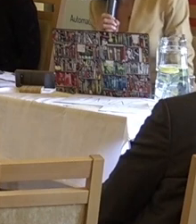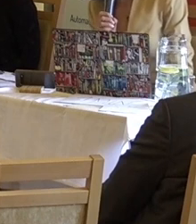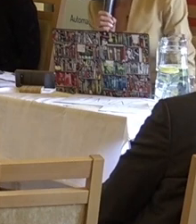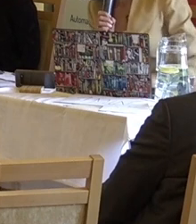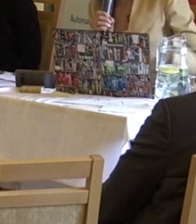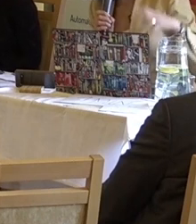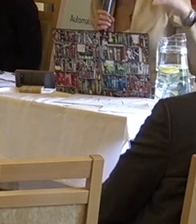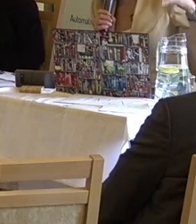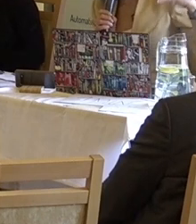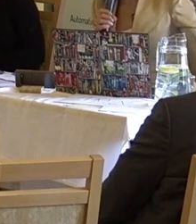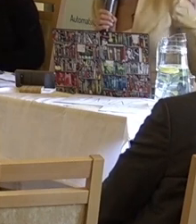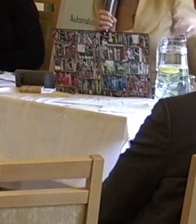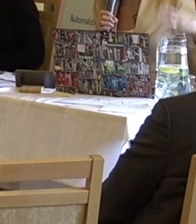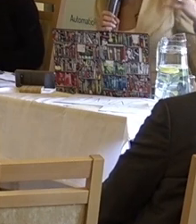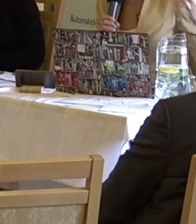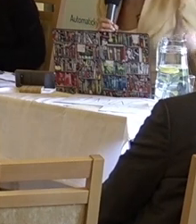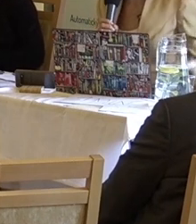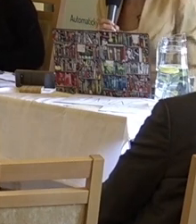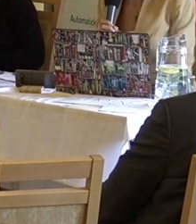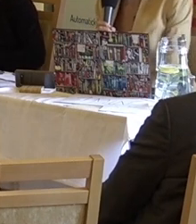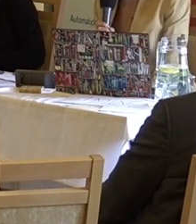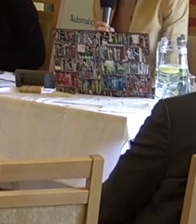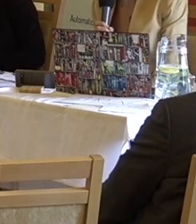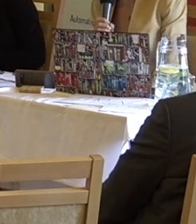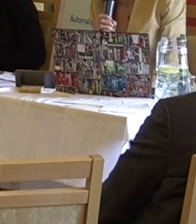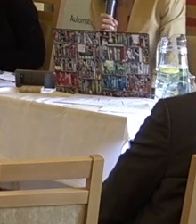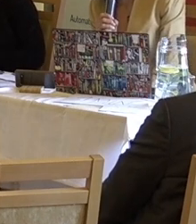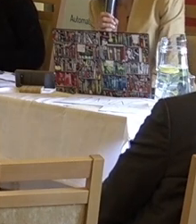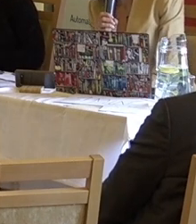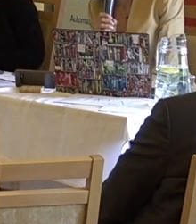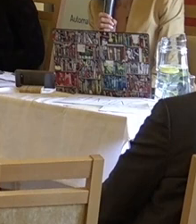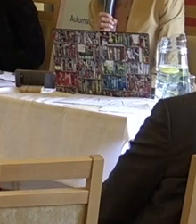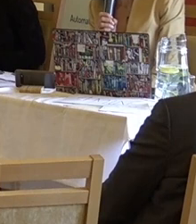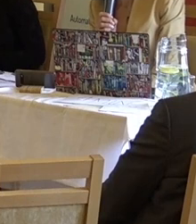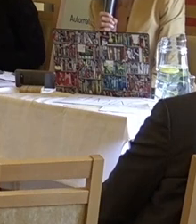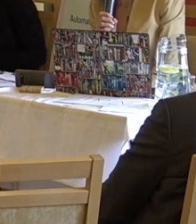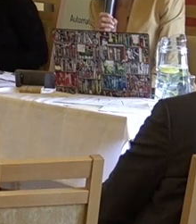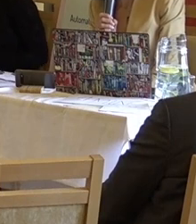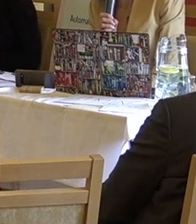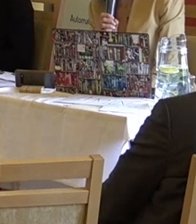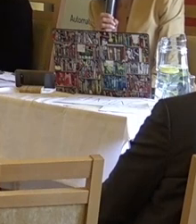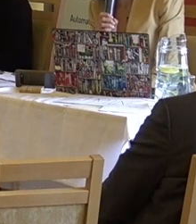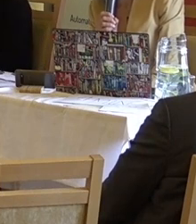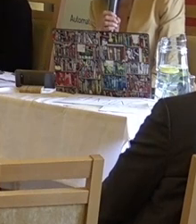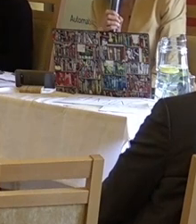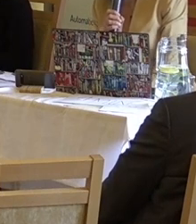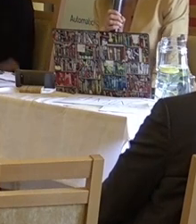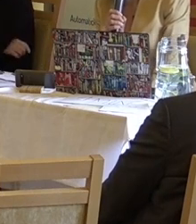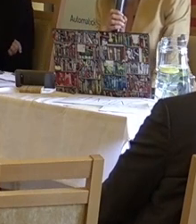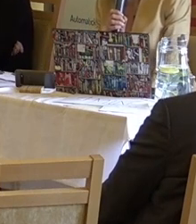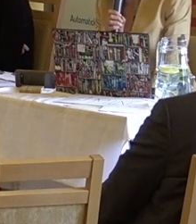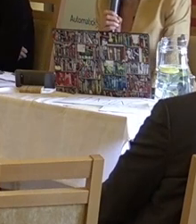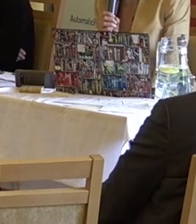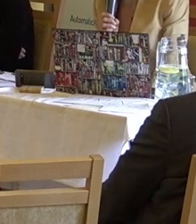pojmů, protože na ně navážou i další panely. Budeme se ptát, jak dnešní právo vidí dopad